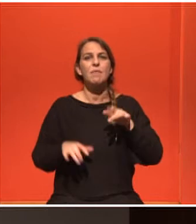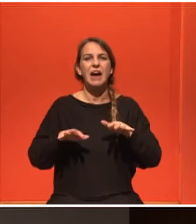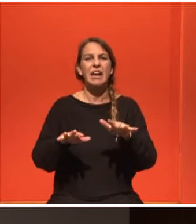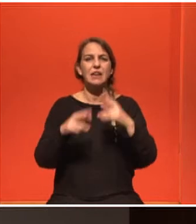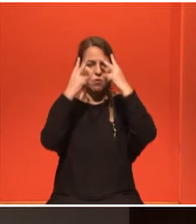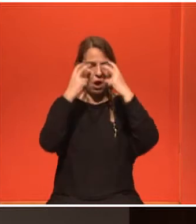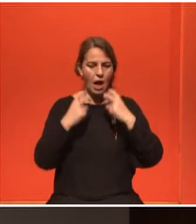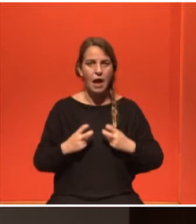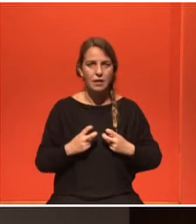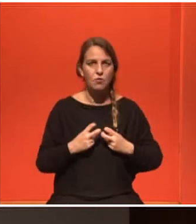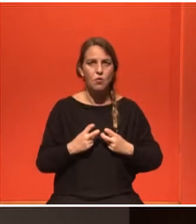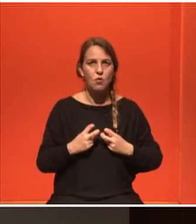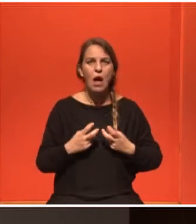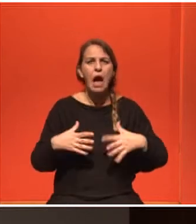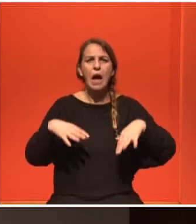Από 20 χρονών και μετά.